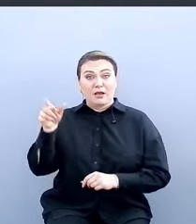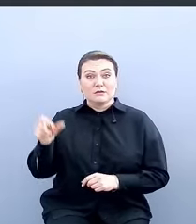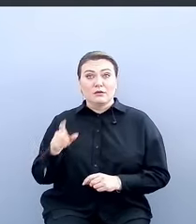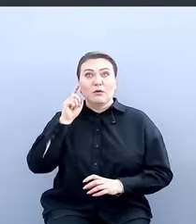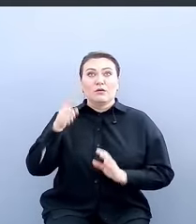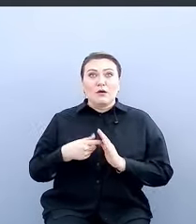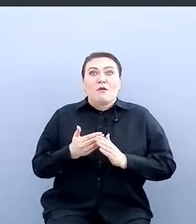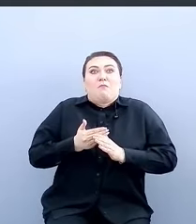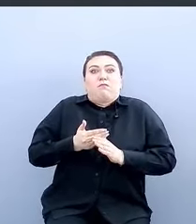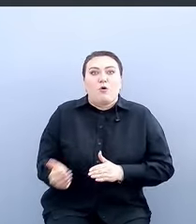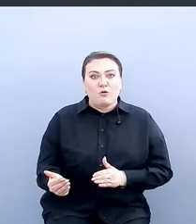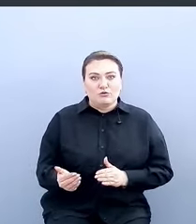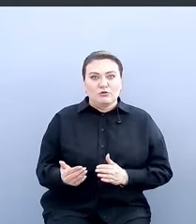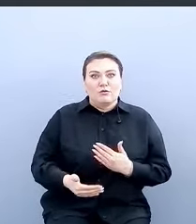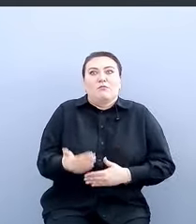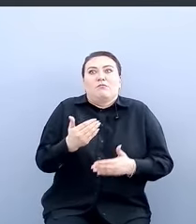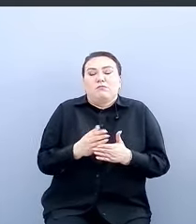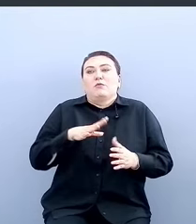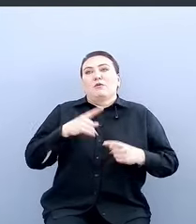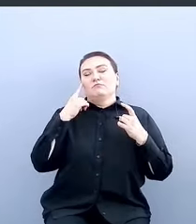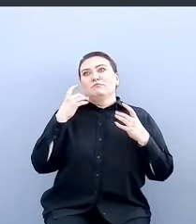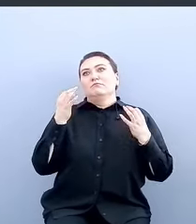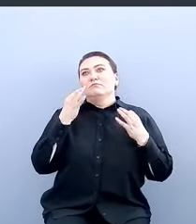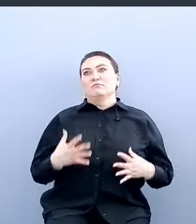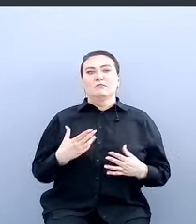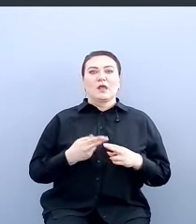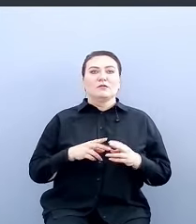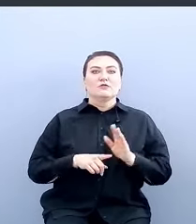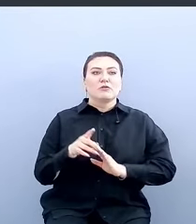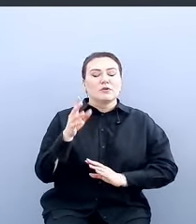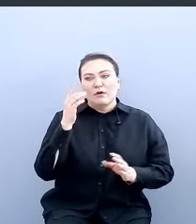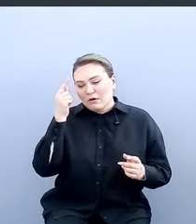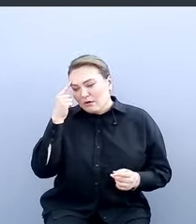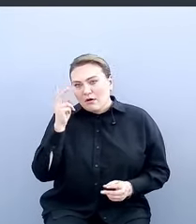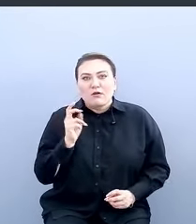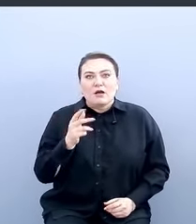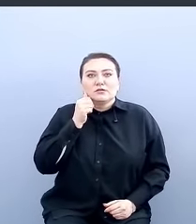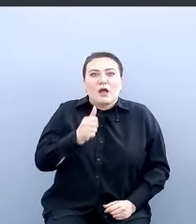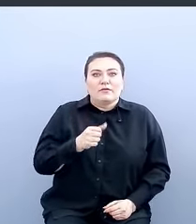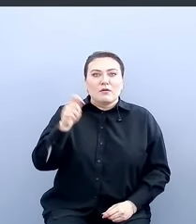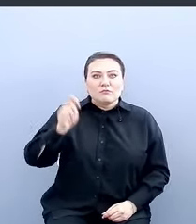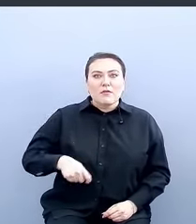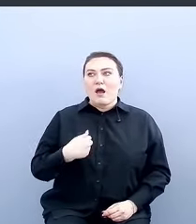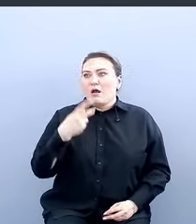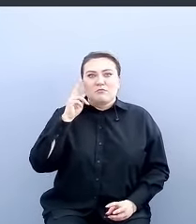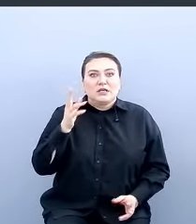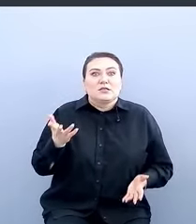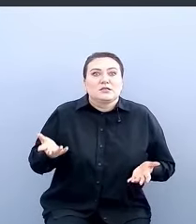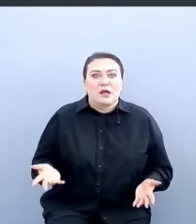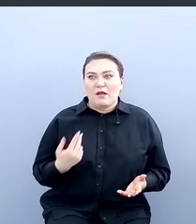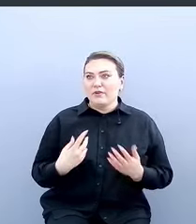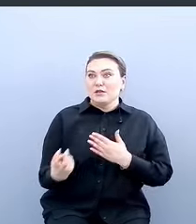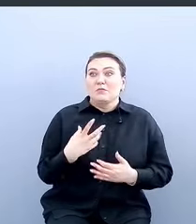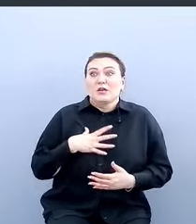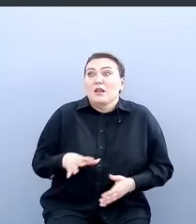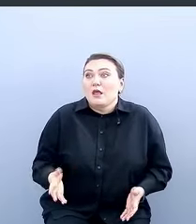но узнает потом, постфактум, и начинается вот эта классическая схема, что как, вы завтра запускаетесь, а мы-то не знали, вы к нам